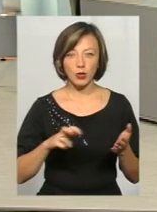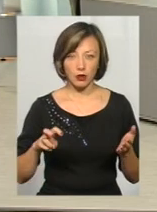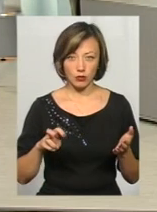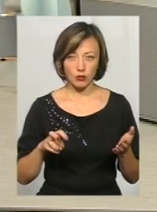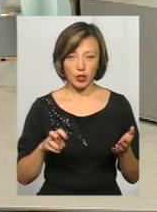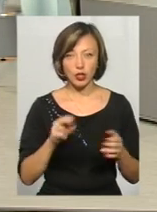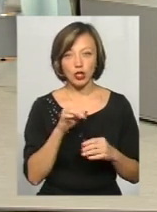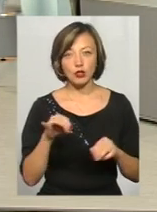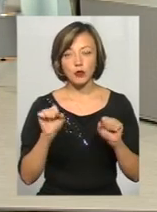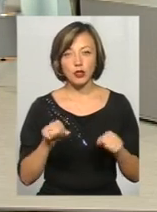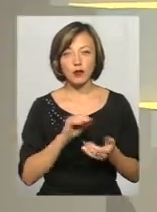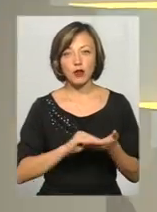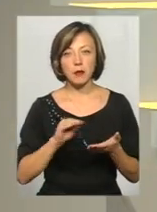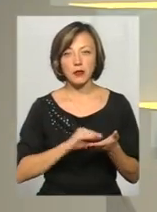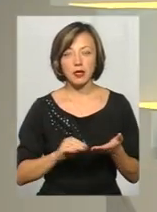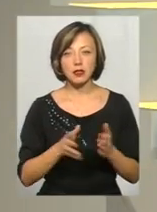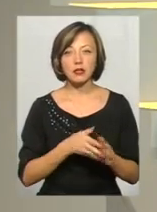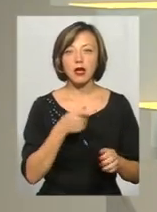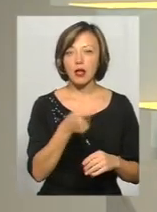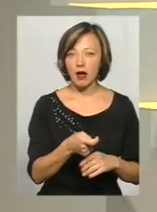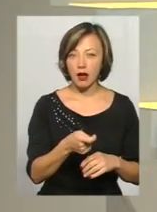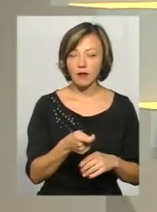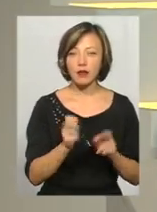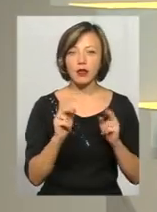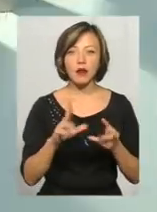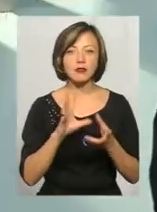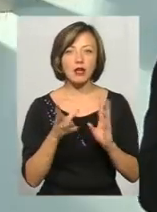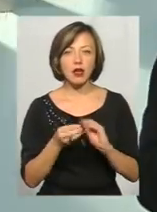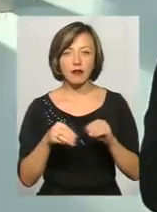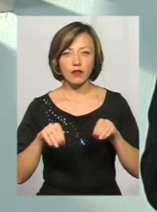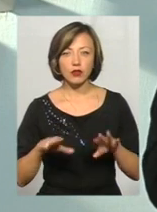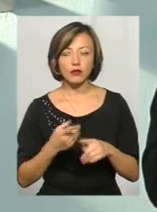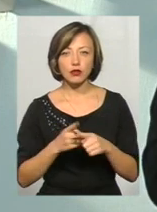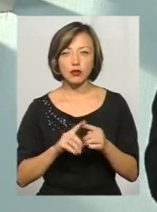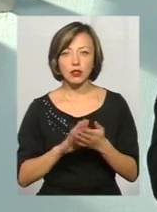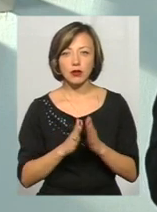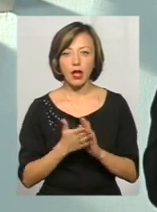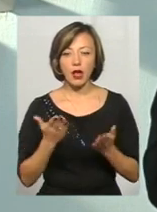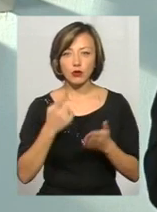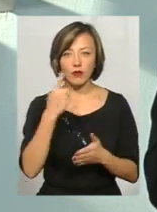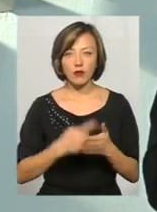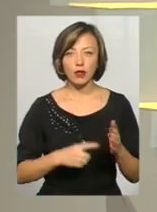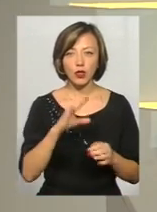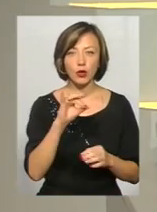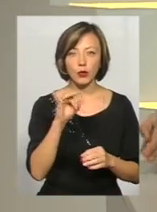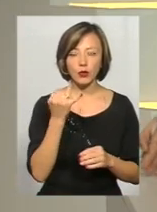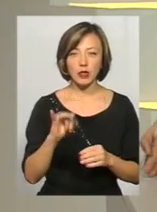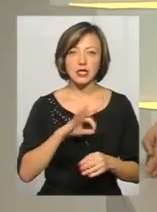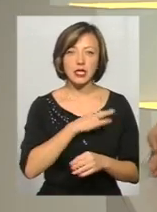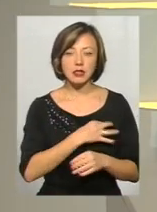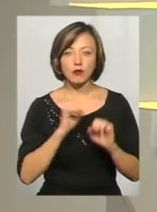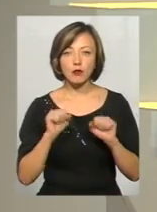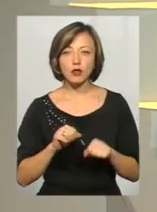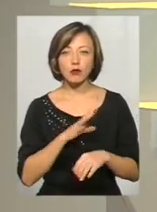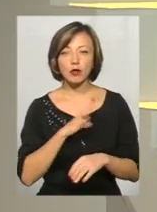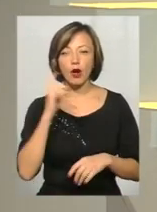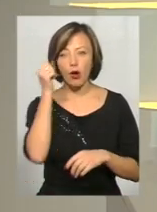Чи можливо написати якісь заяви? Як взагалі виходити з цієї ситуації? Якщо вірити пану Юрію, то слідство може тривати роками.